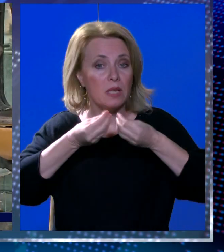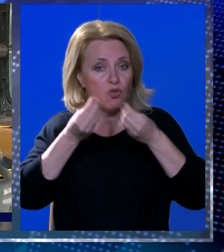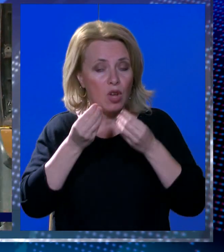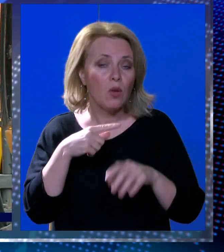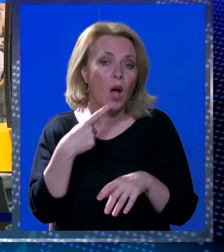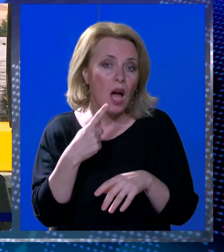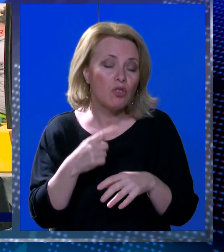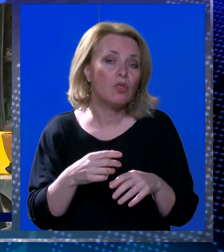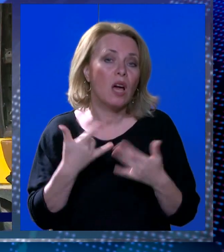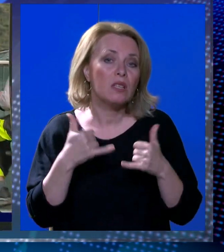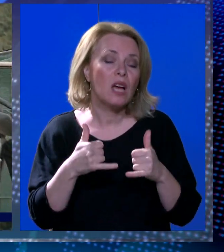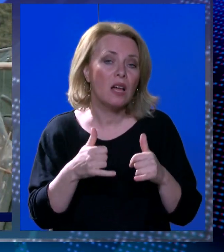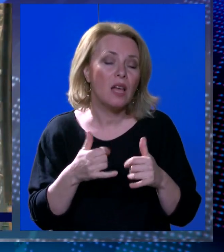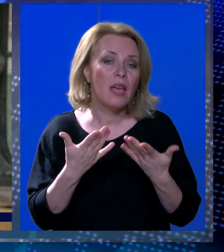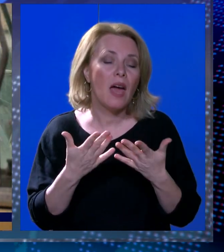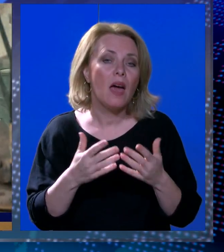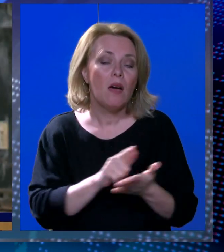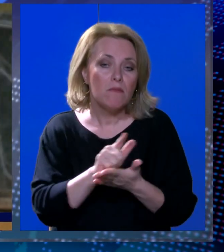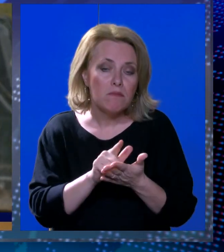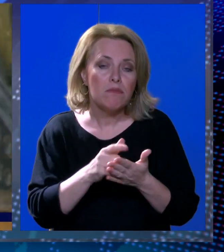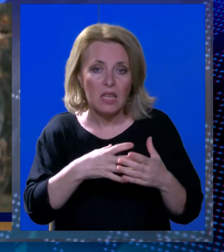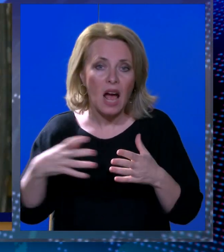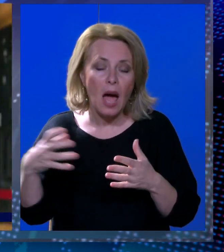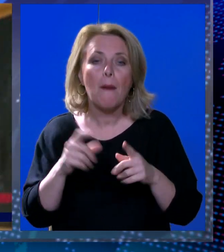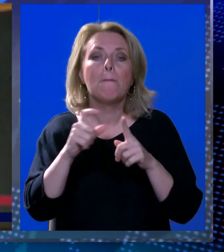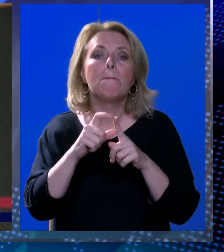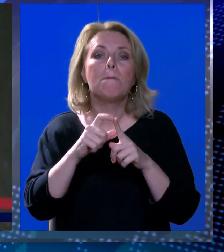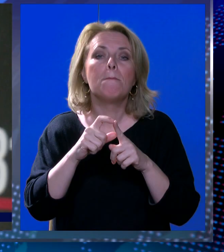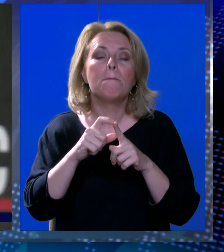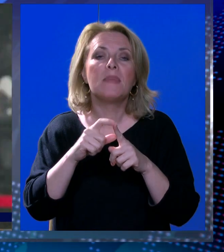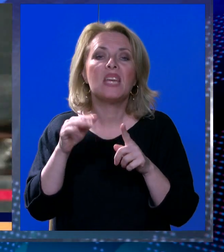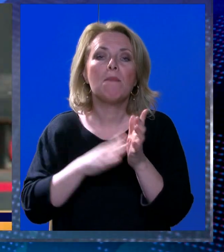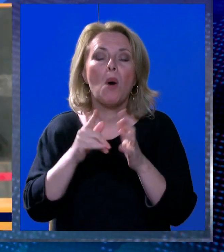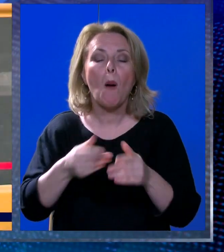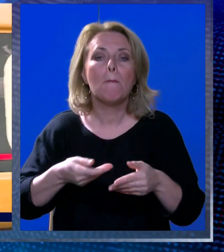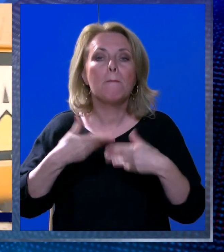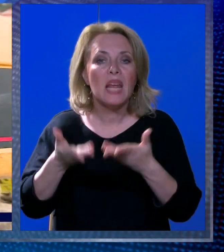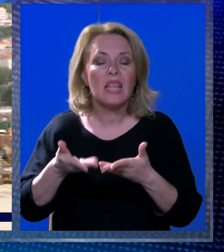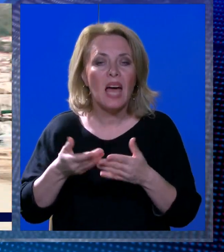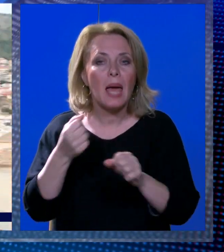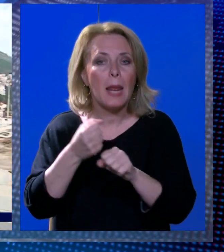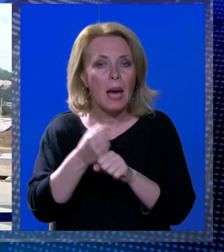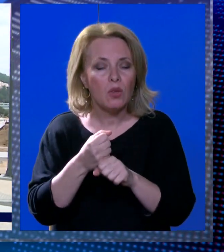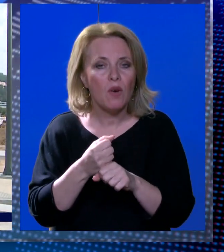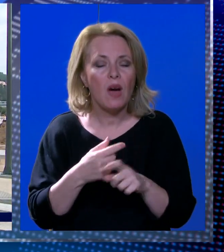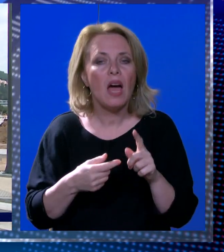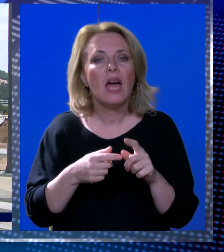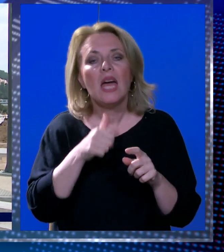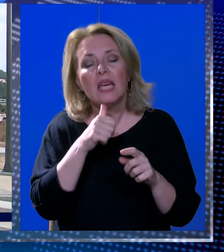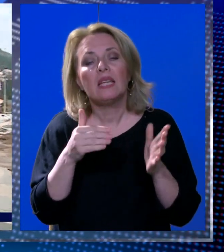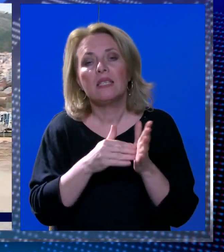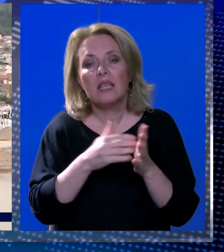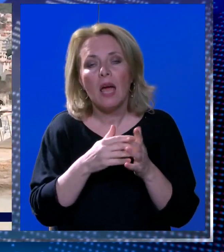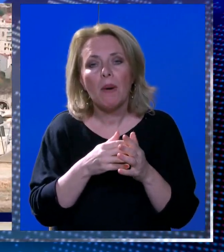obrazloženju navode kako je u tijeku primopreda radova na rekonstrukciji i proširenju obale između izvođača i naručitelja, ali i da će se